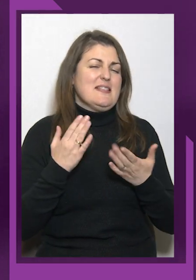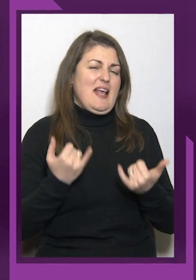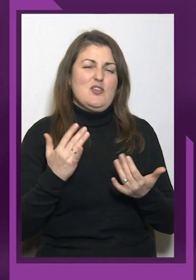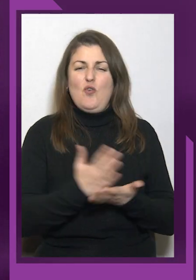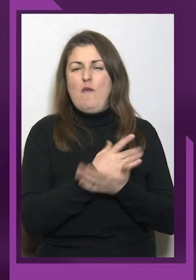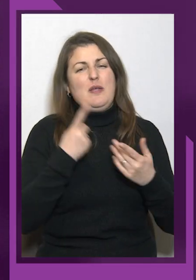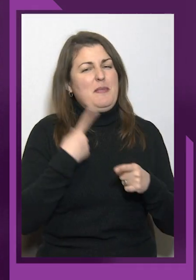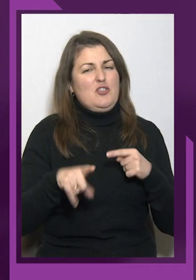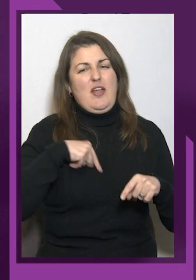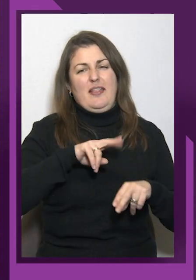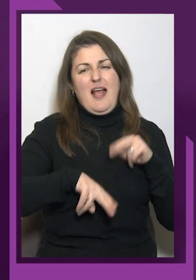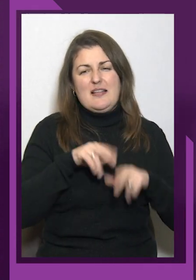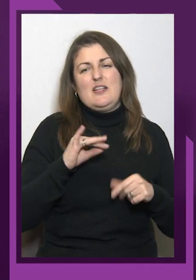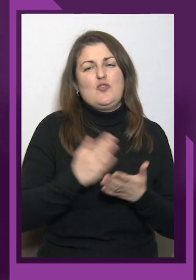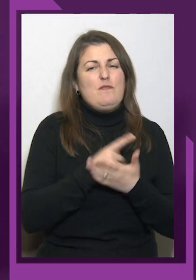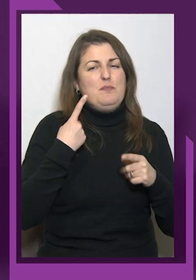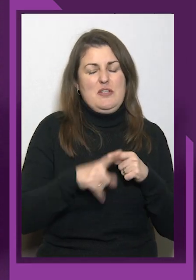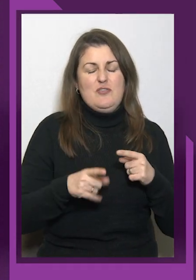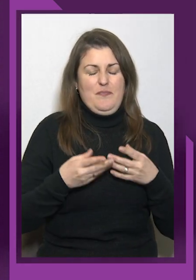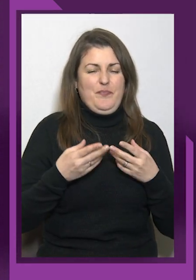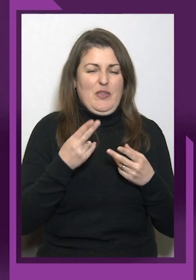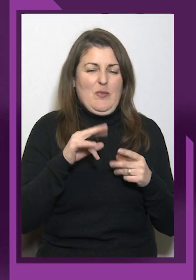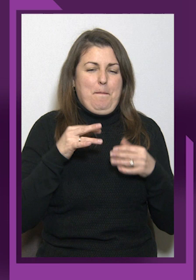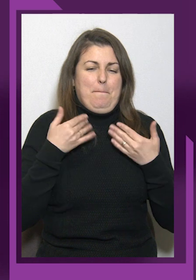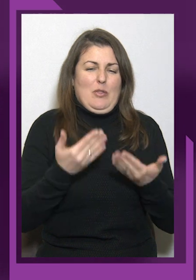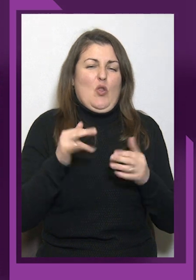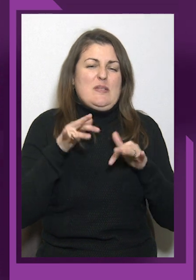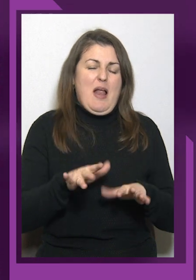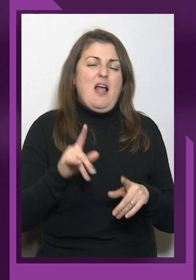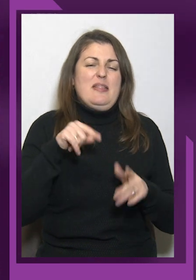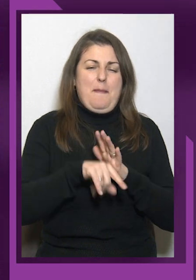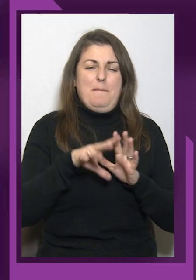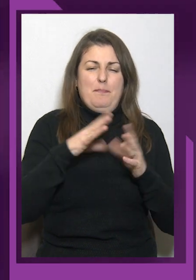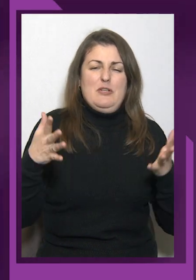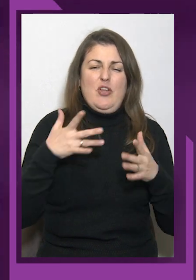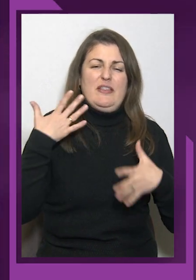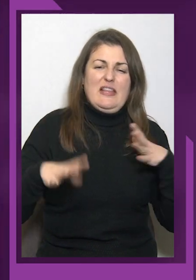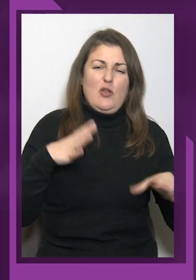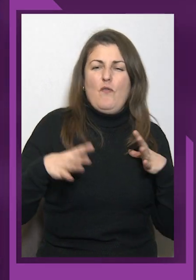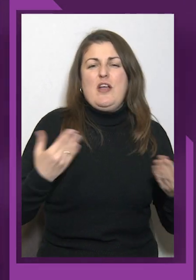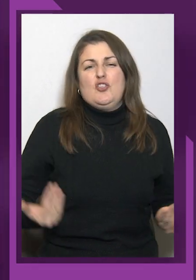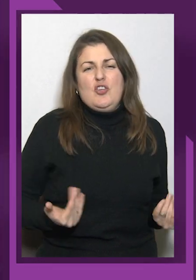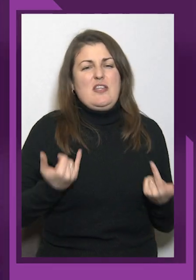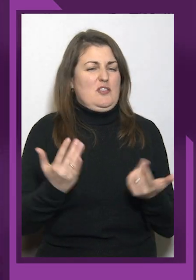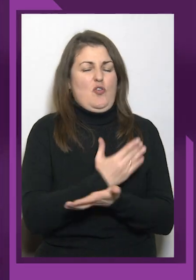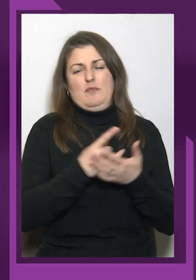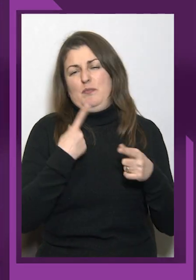тим більше, що і тренування, і життя зараз зовсім в інших умовах проходить. Так,